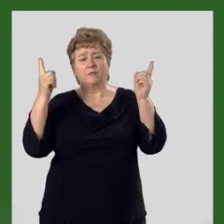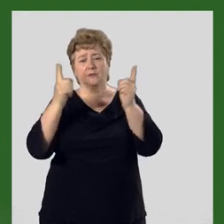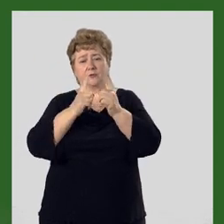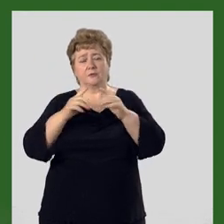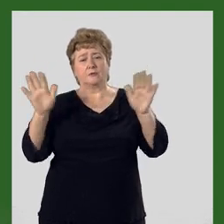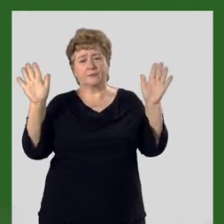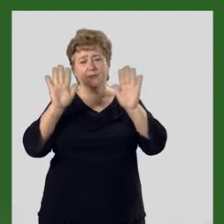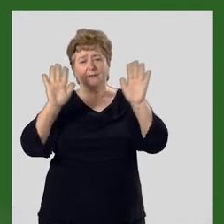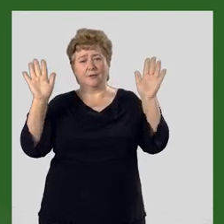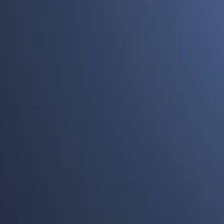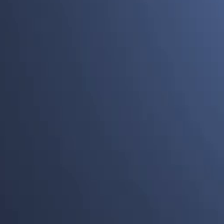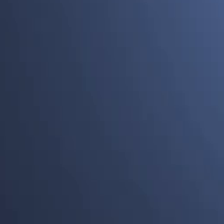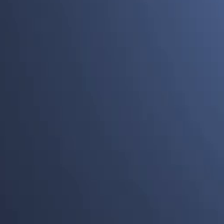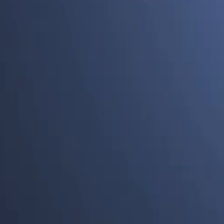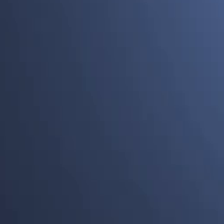До свидания!